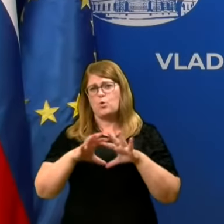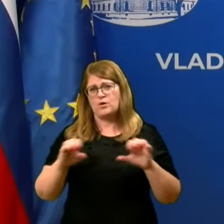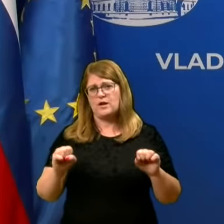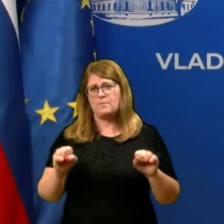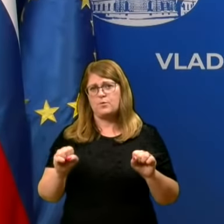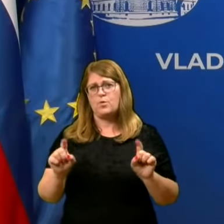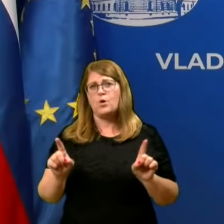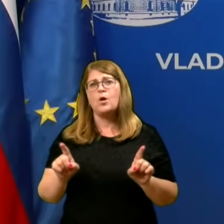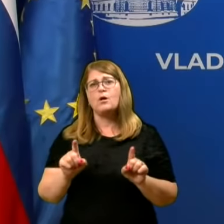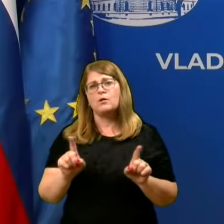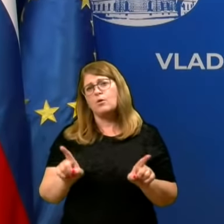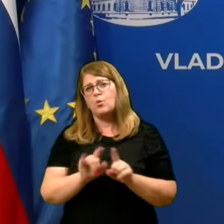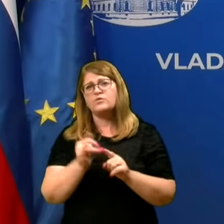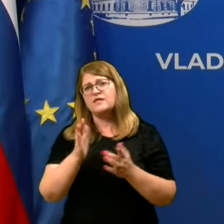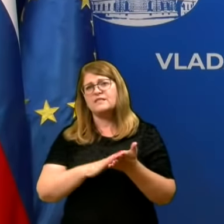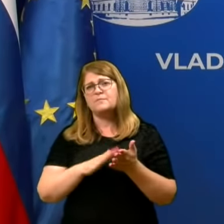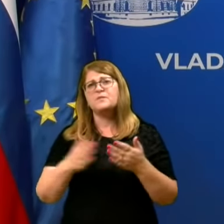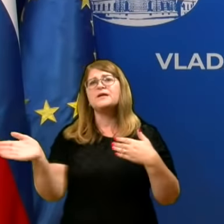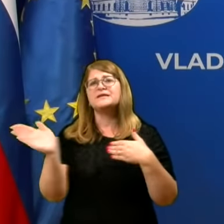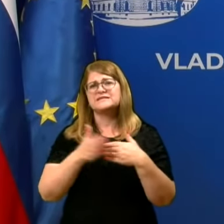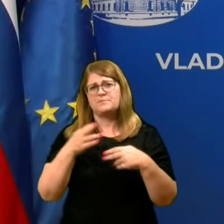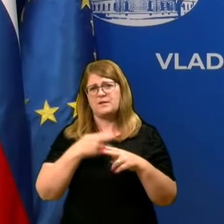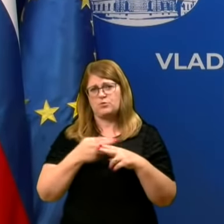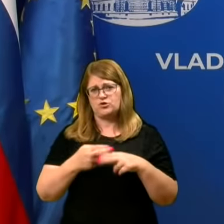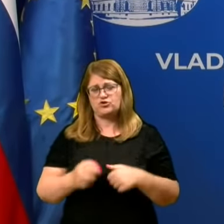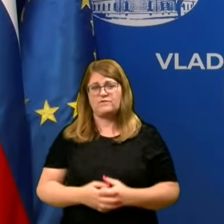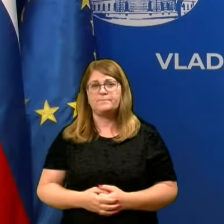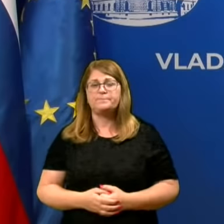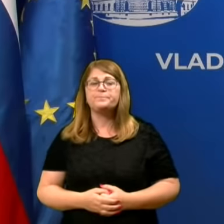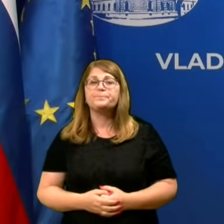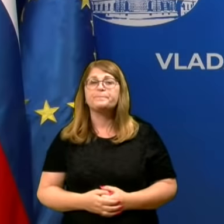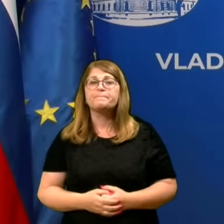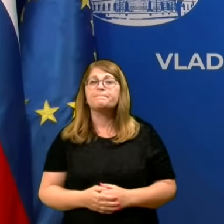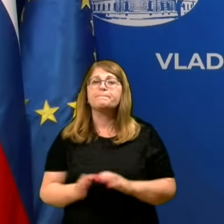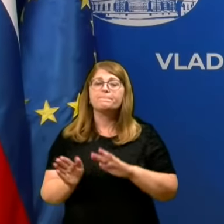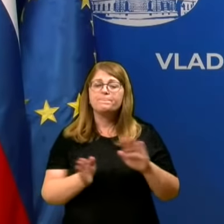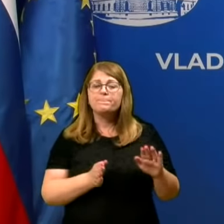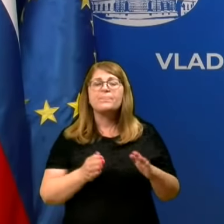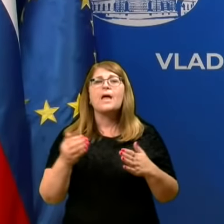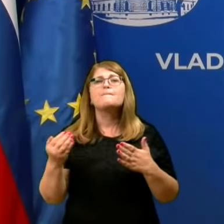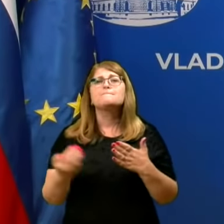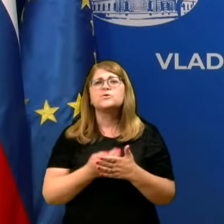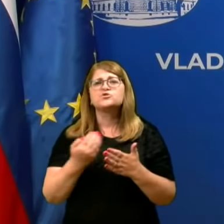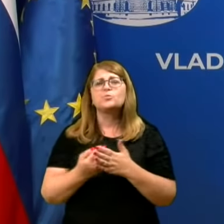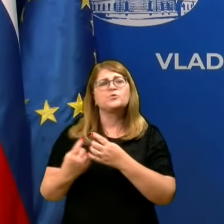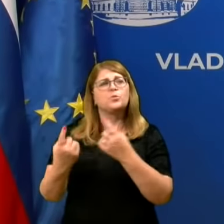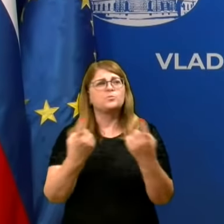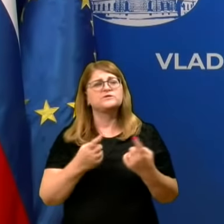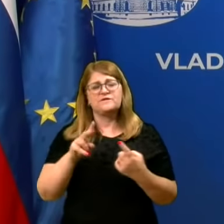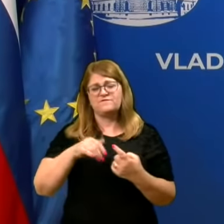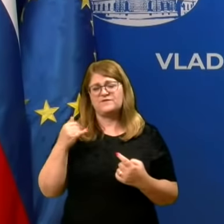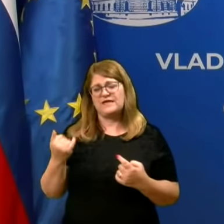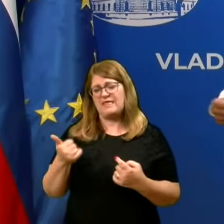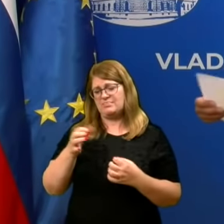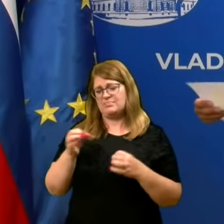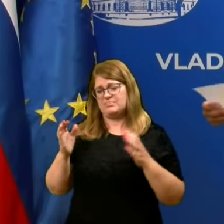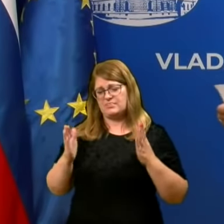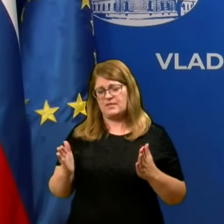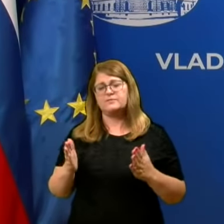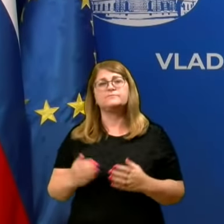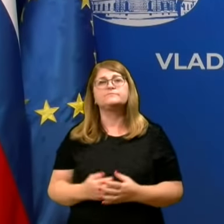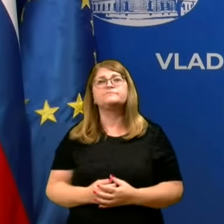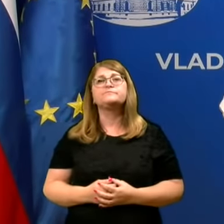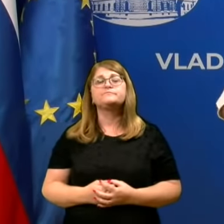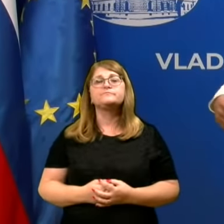kar je, da zapremo državo oziroma lockdown. Zdaj pa samo še posodobitev situacije v zadnjih 24 urah v Sloveniji,